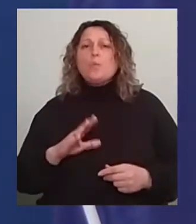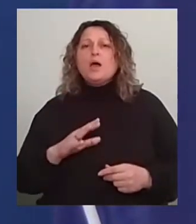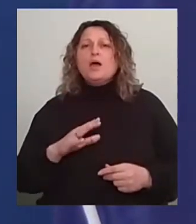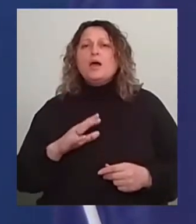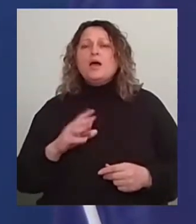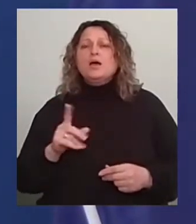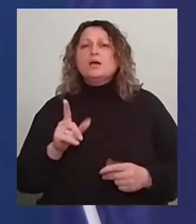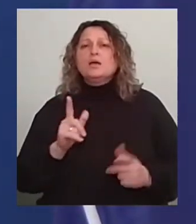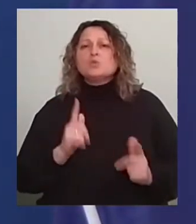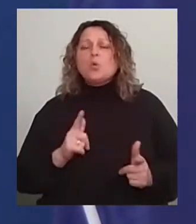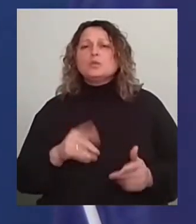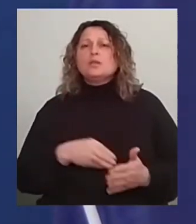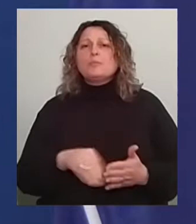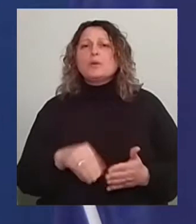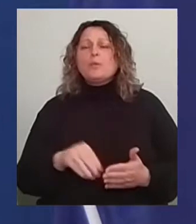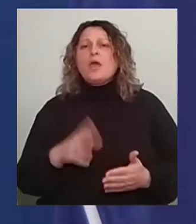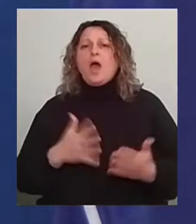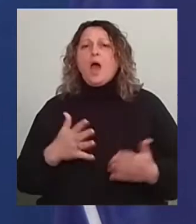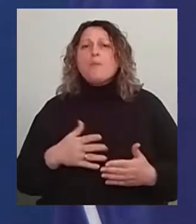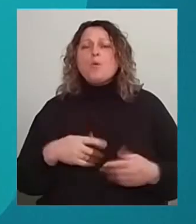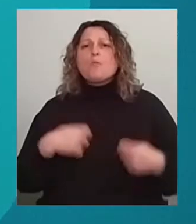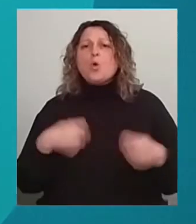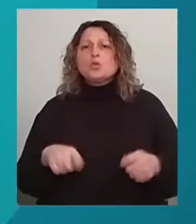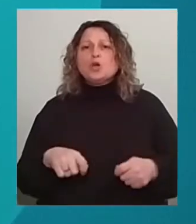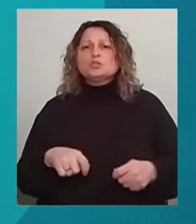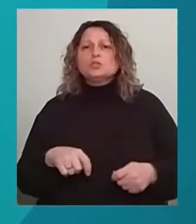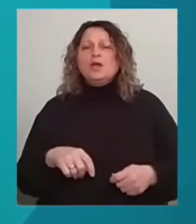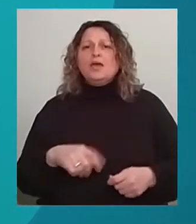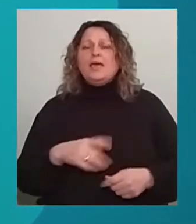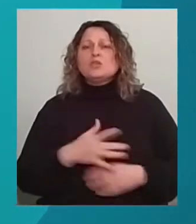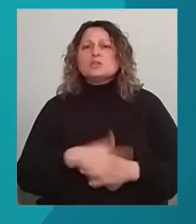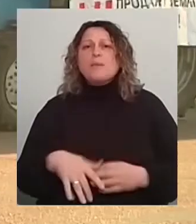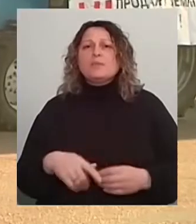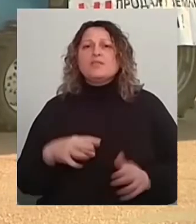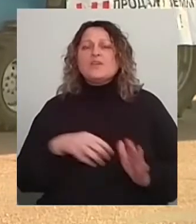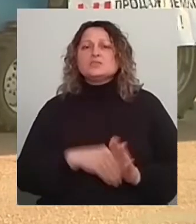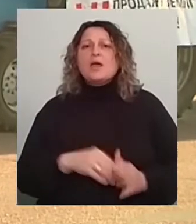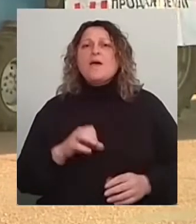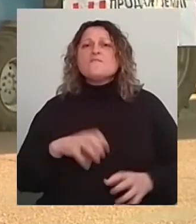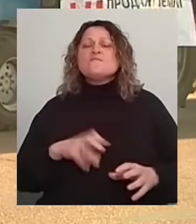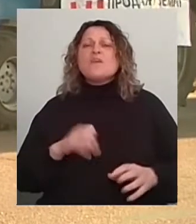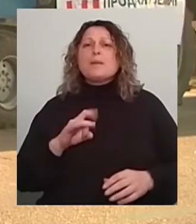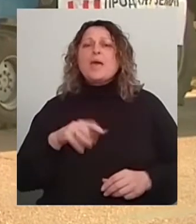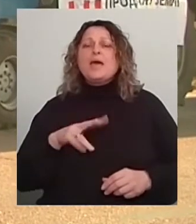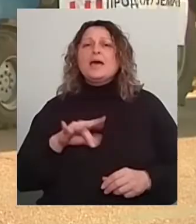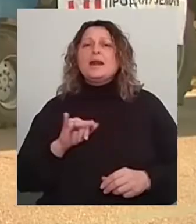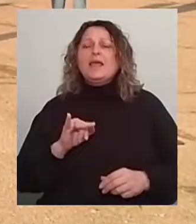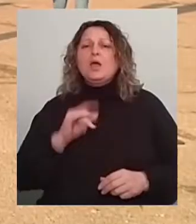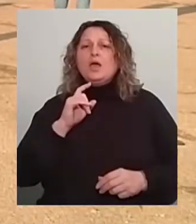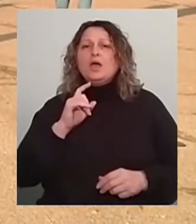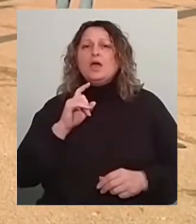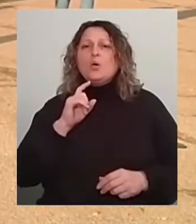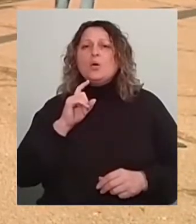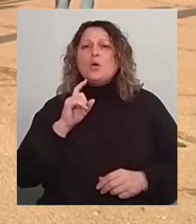продажу або використання землі іноземним інвесторам. Фермери Одещини неодноразово проводили акції